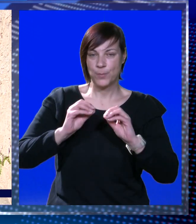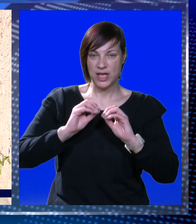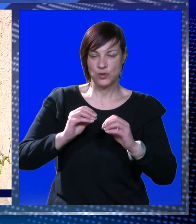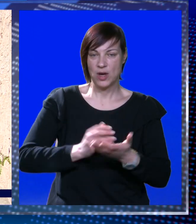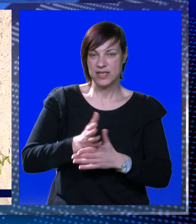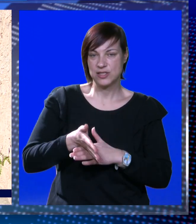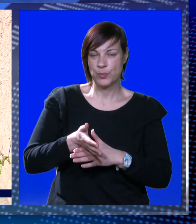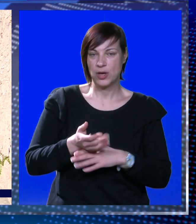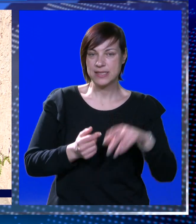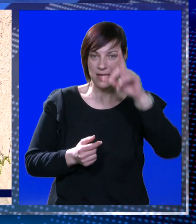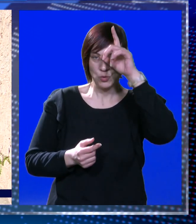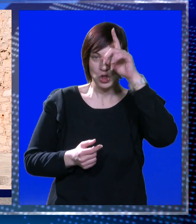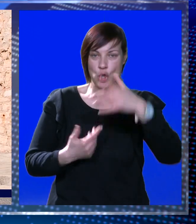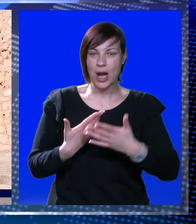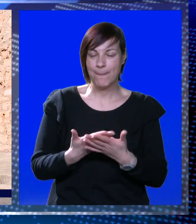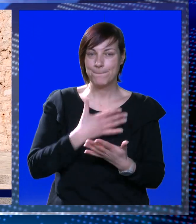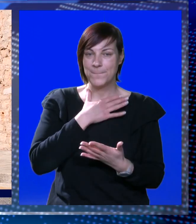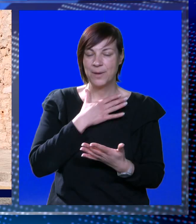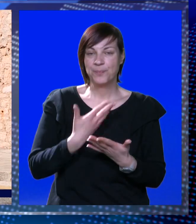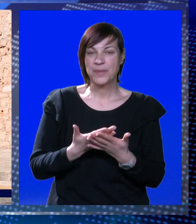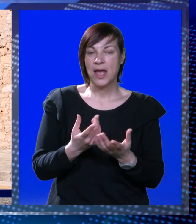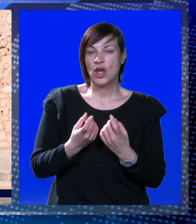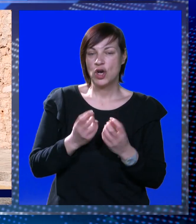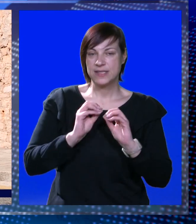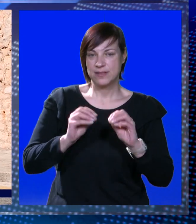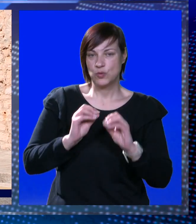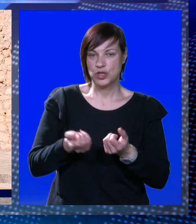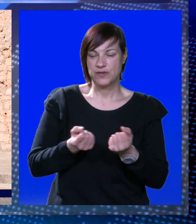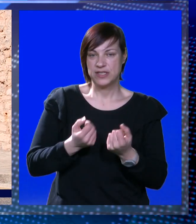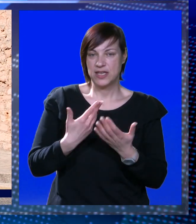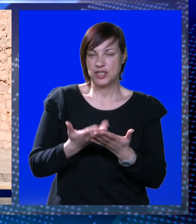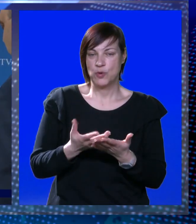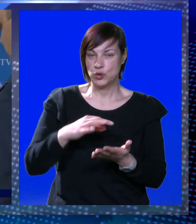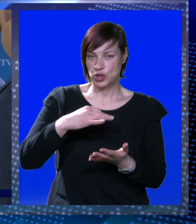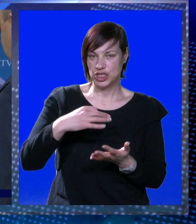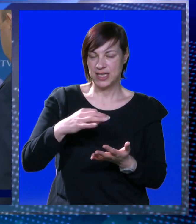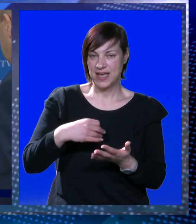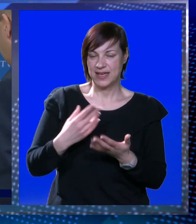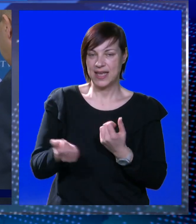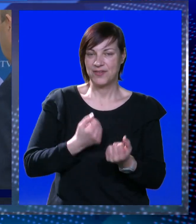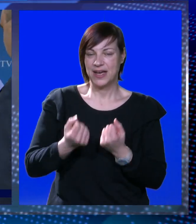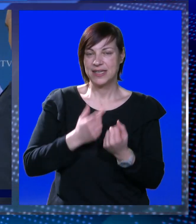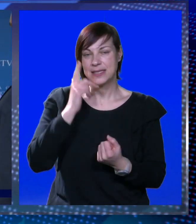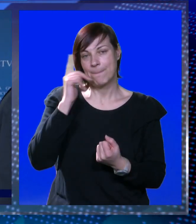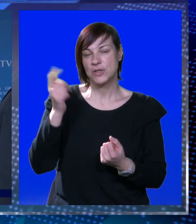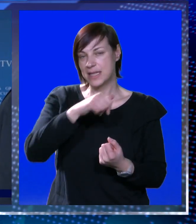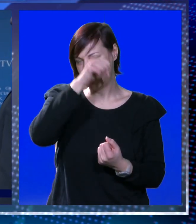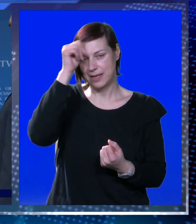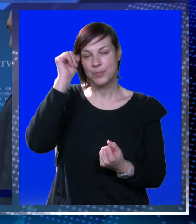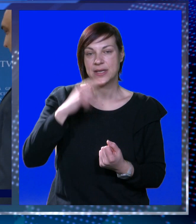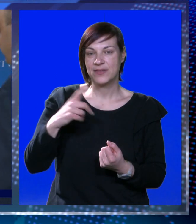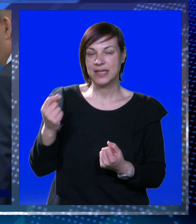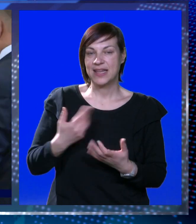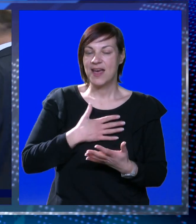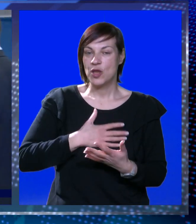edukaciju polaznika u autoškolama. A osim učenja, vozačima mogu stići i nagrade. Takva akcija poznatija je pod